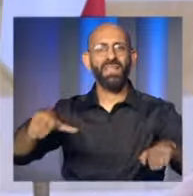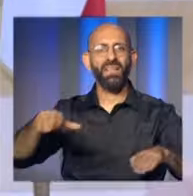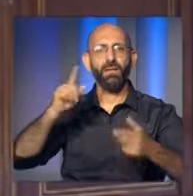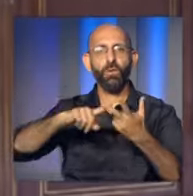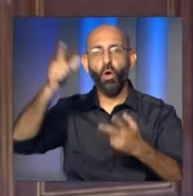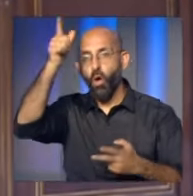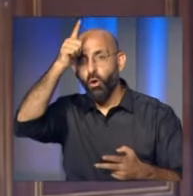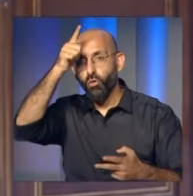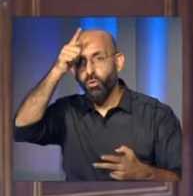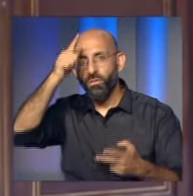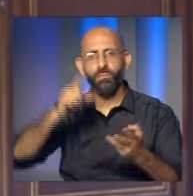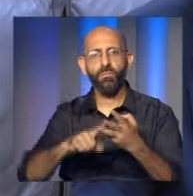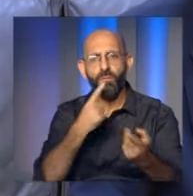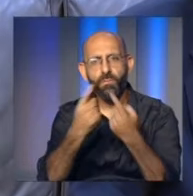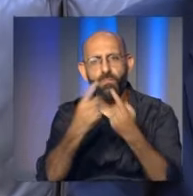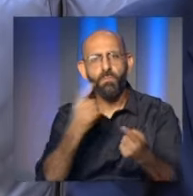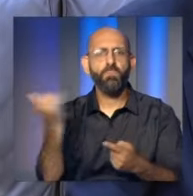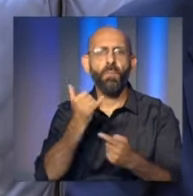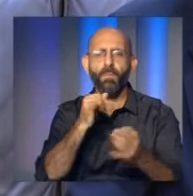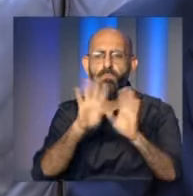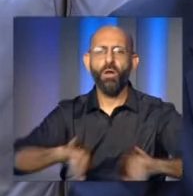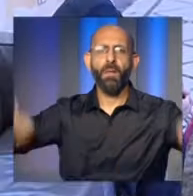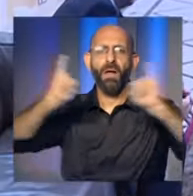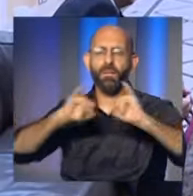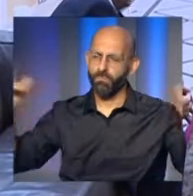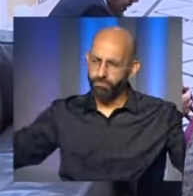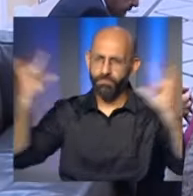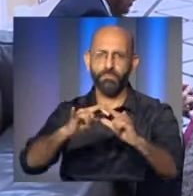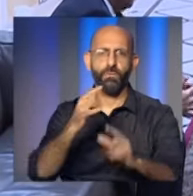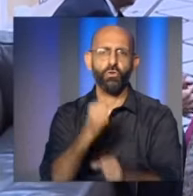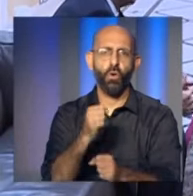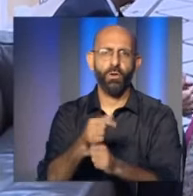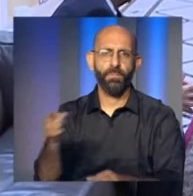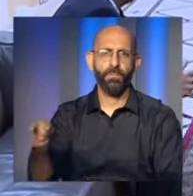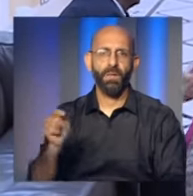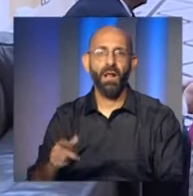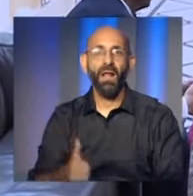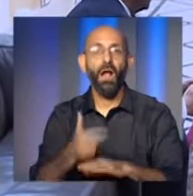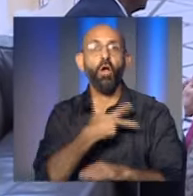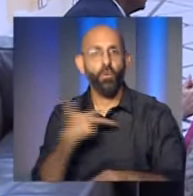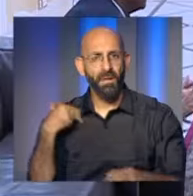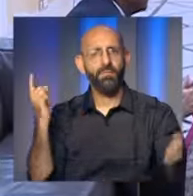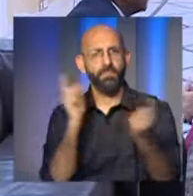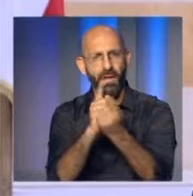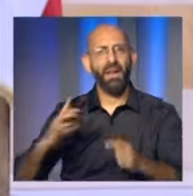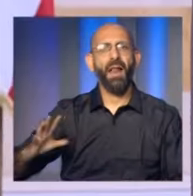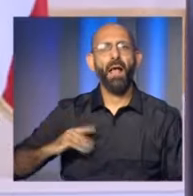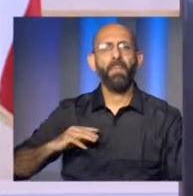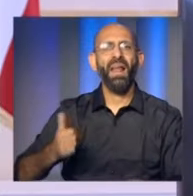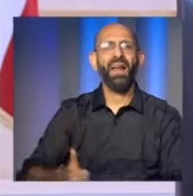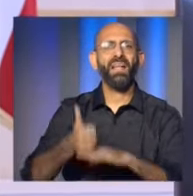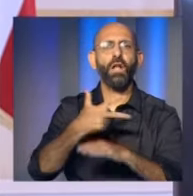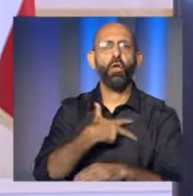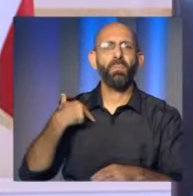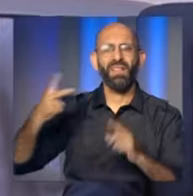سفيري مصر على موسى والأردن وليد الحديد وتسلم منهما الدعوة إلى المؤتمر الرئيس